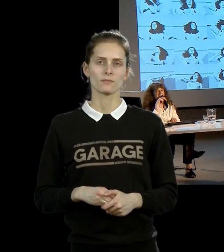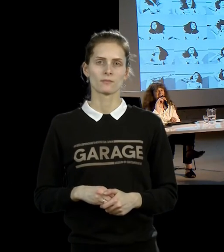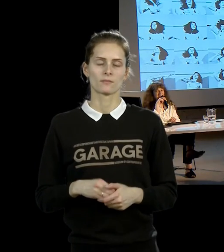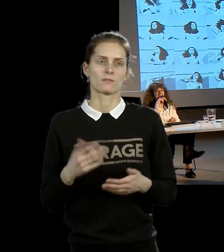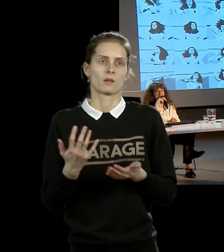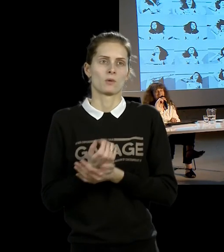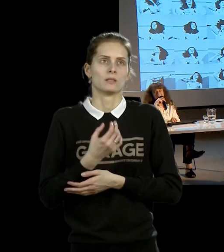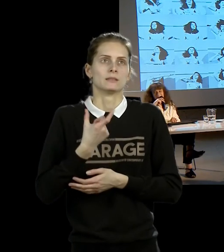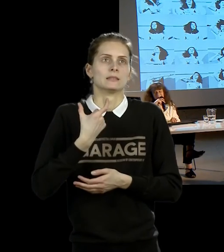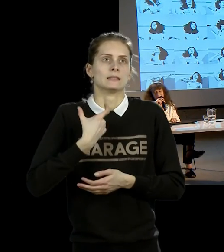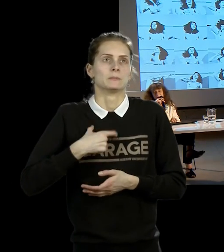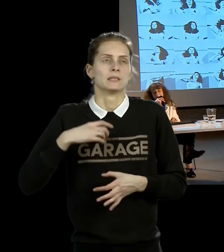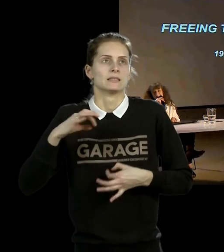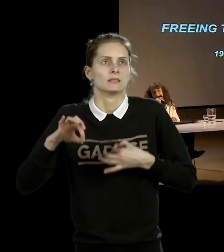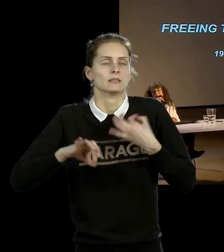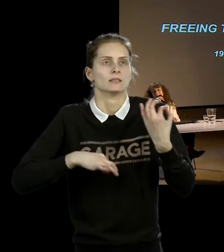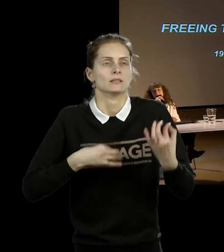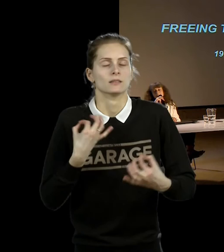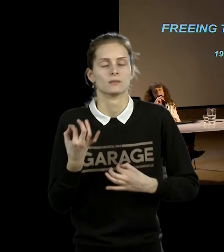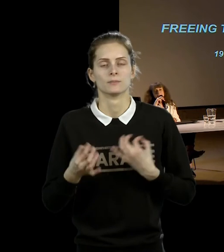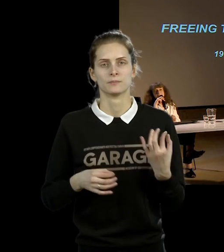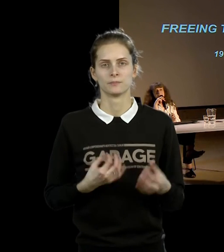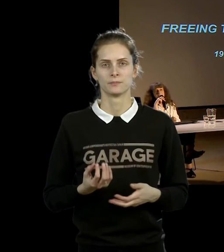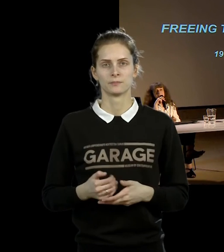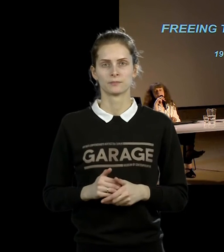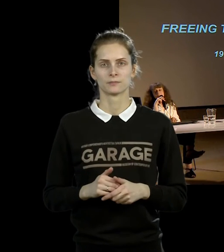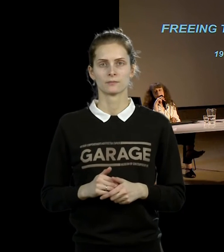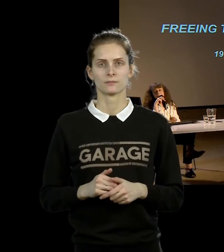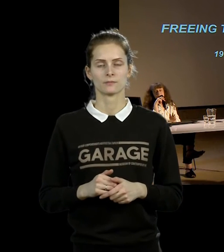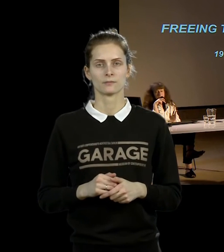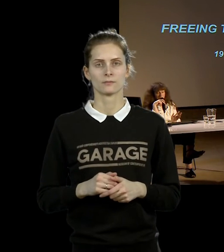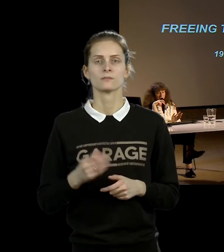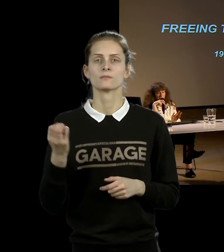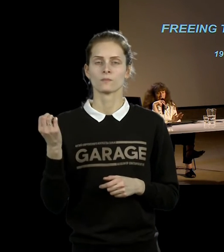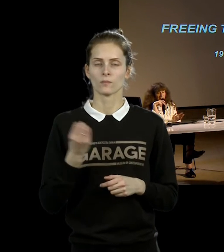истязательного папуса. И серия